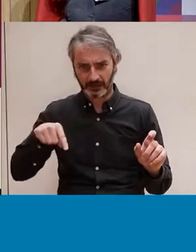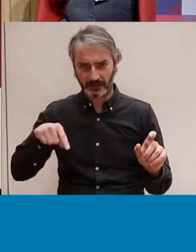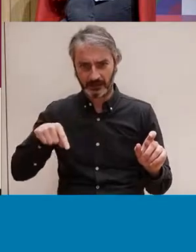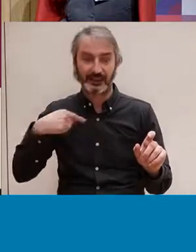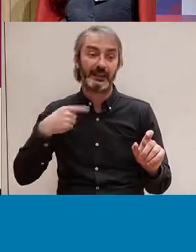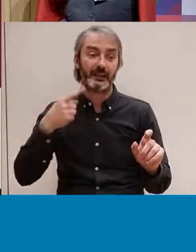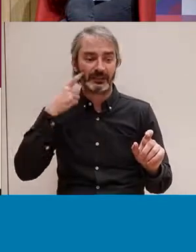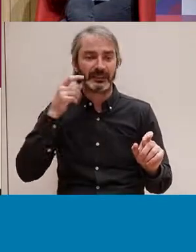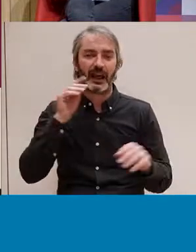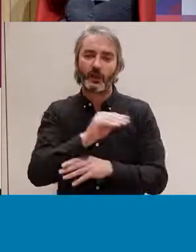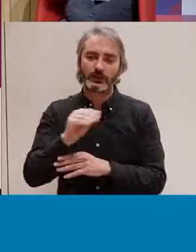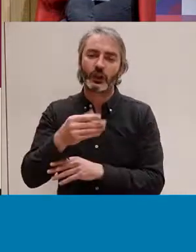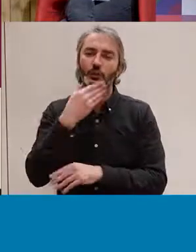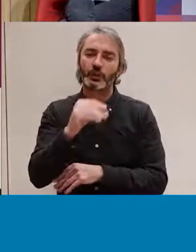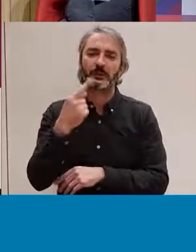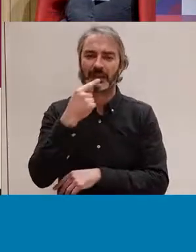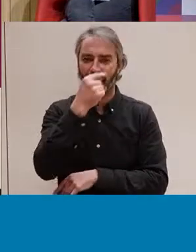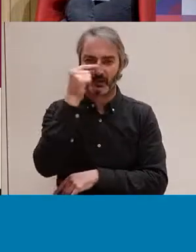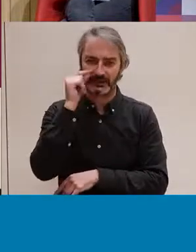adolescents.